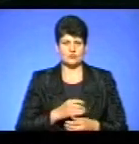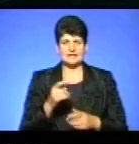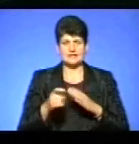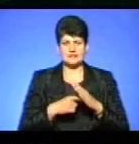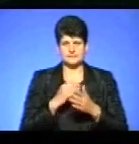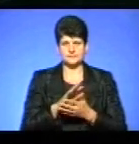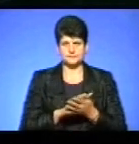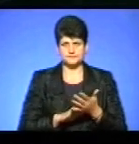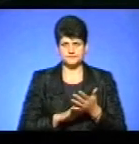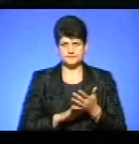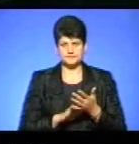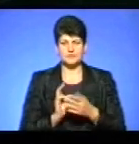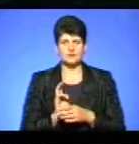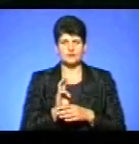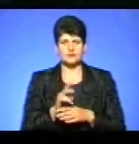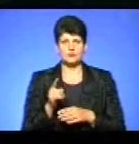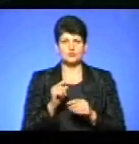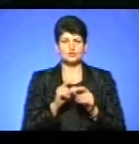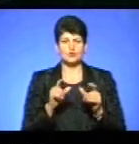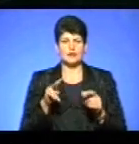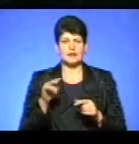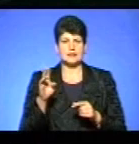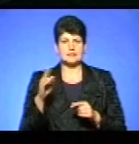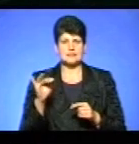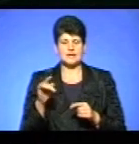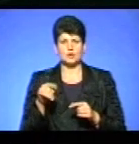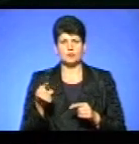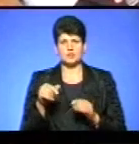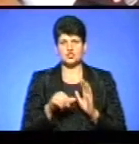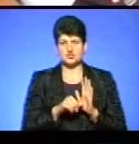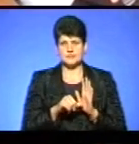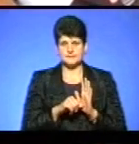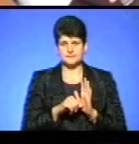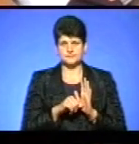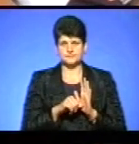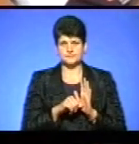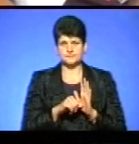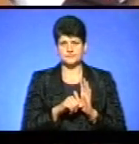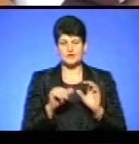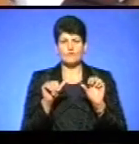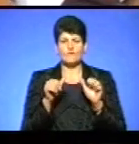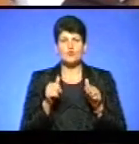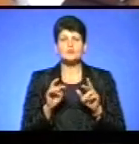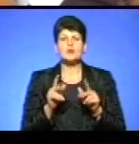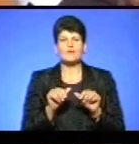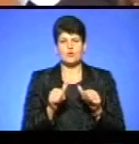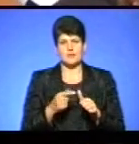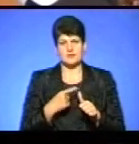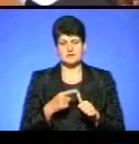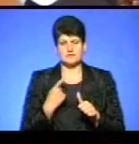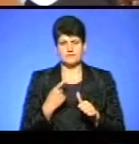кореспонденти, відвідавши Тернопільську школу-ліцей номер 6. Форму. А як форма називається?